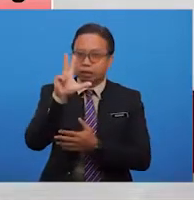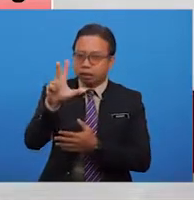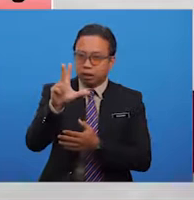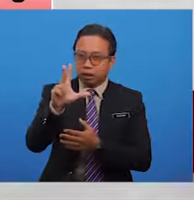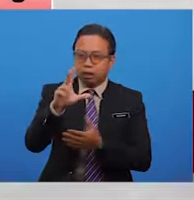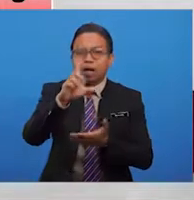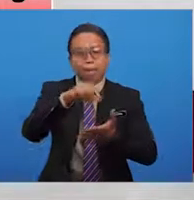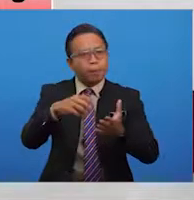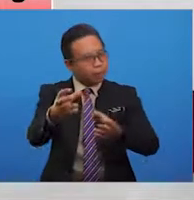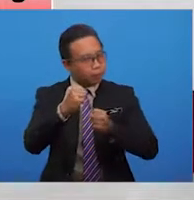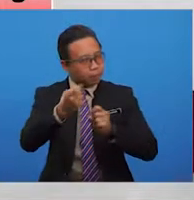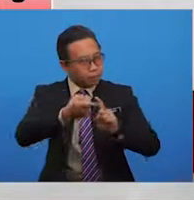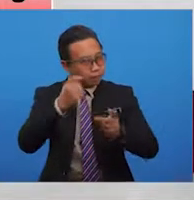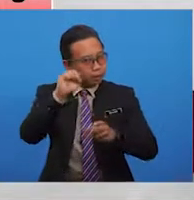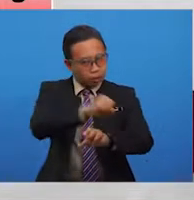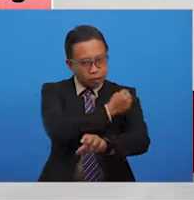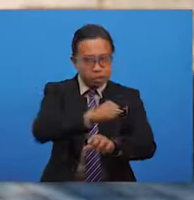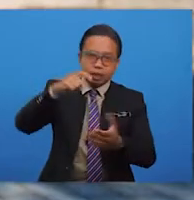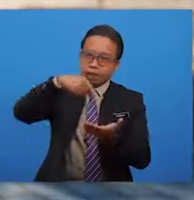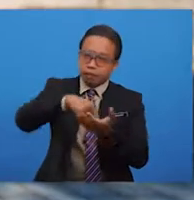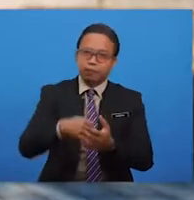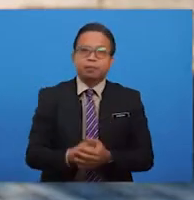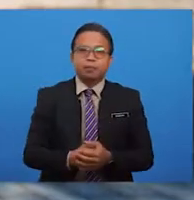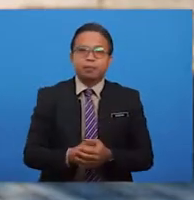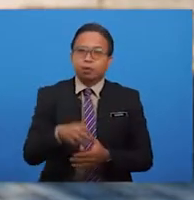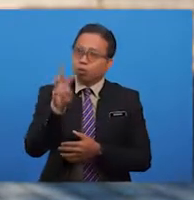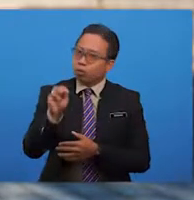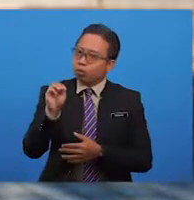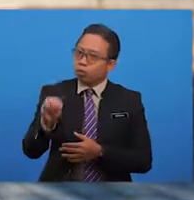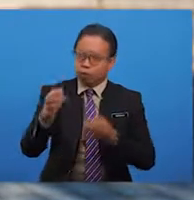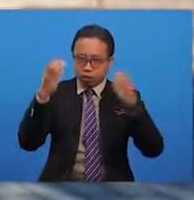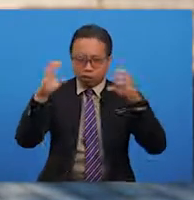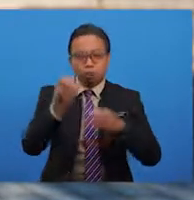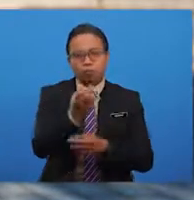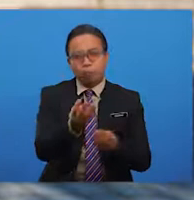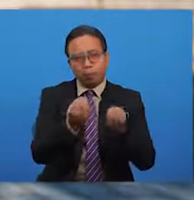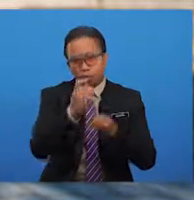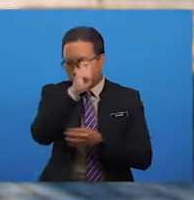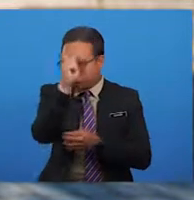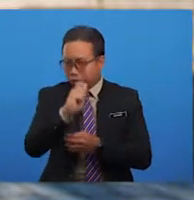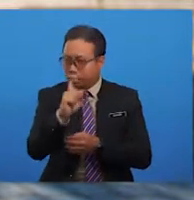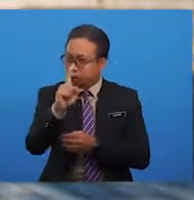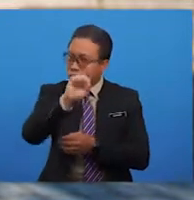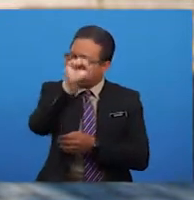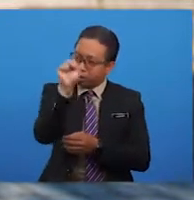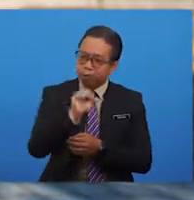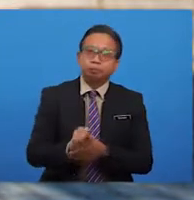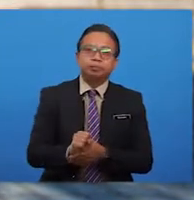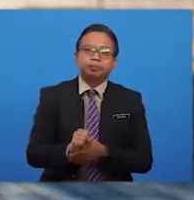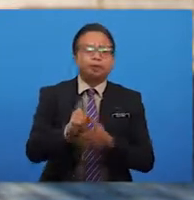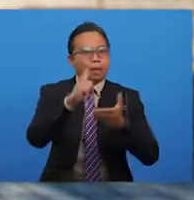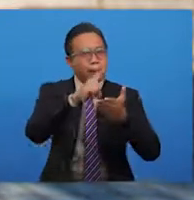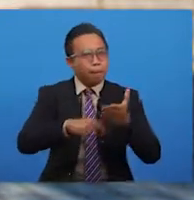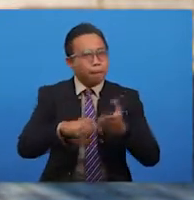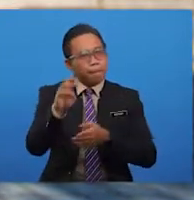pengajaran daripada sajak ini. Murid-murid, cikgu ingin bertanya satu soalan. Apakah